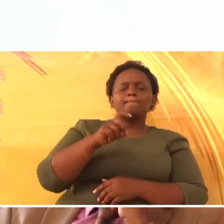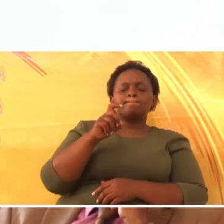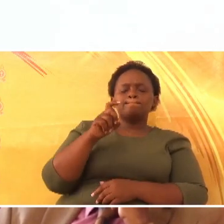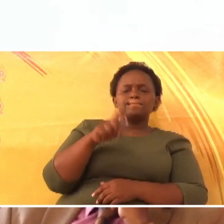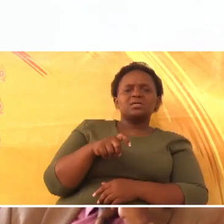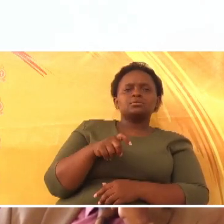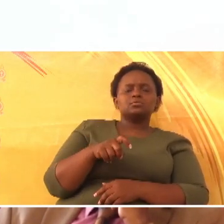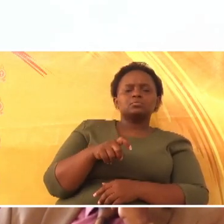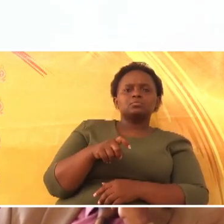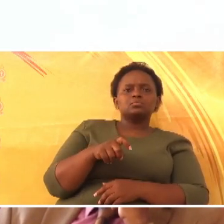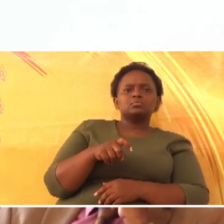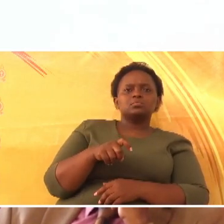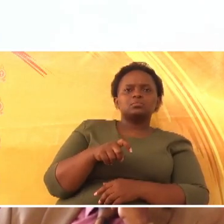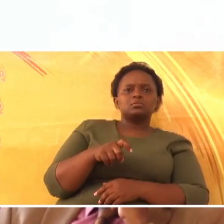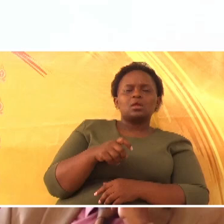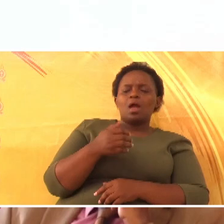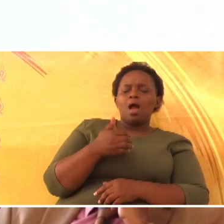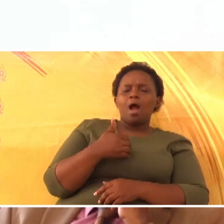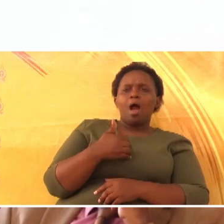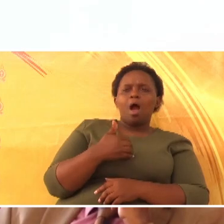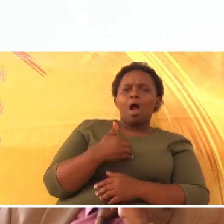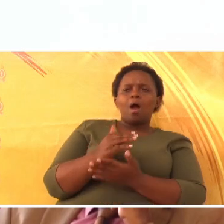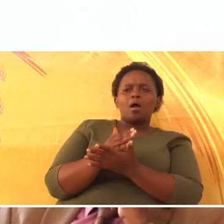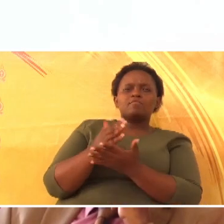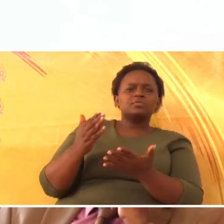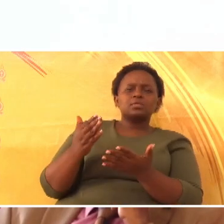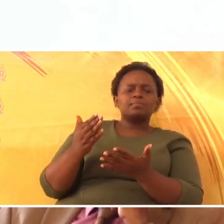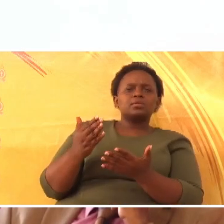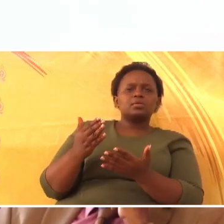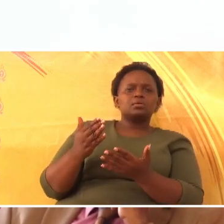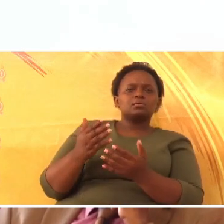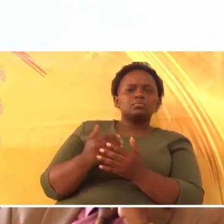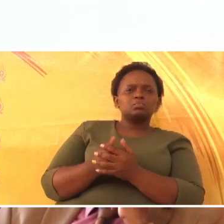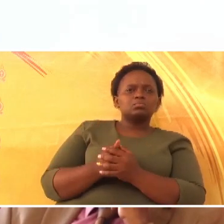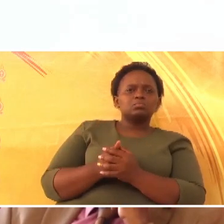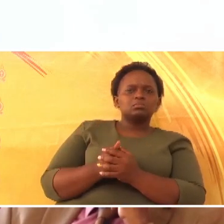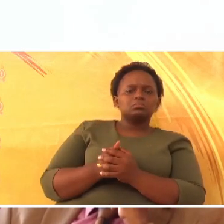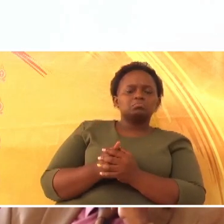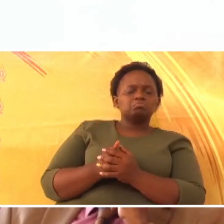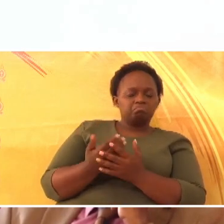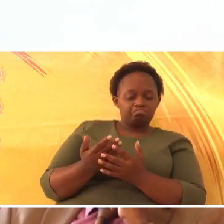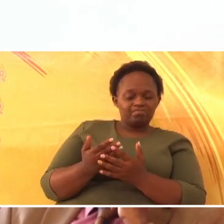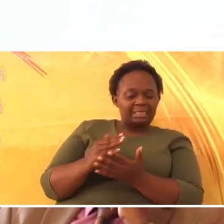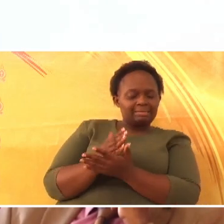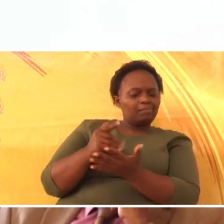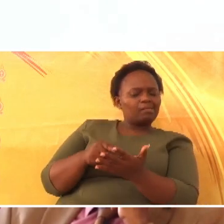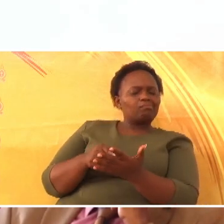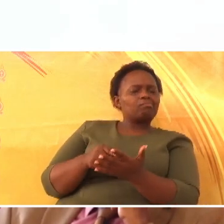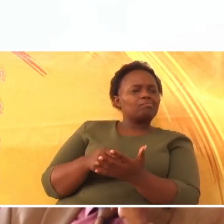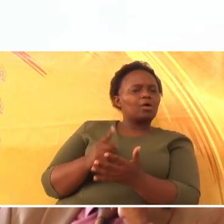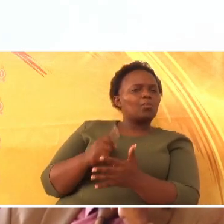tuwe na kitu ambacho kinaitua uvumilivu.